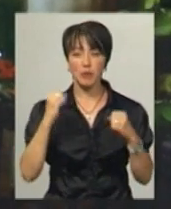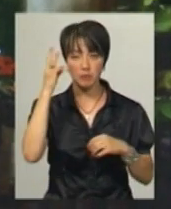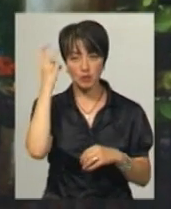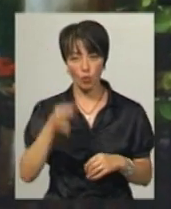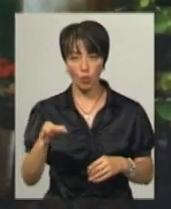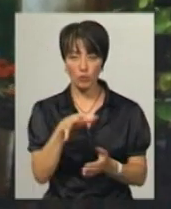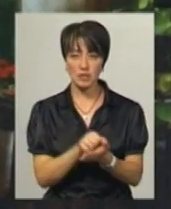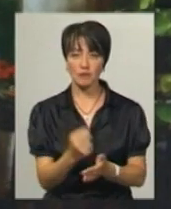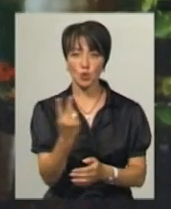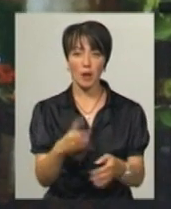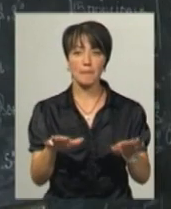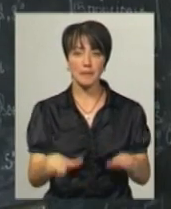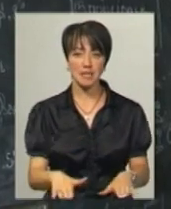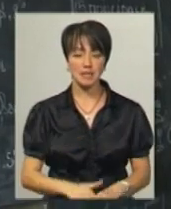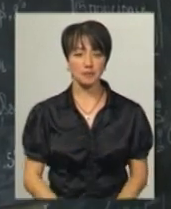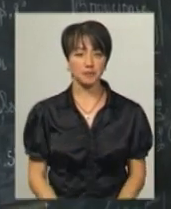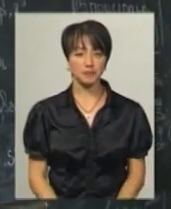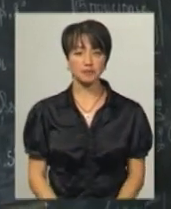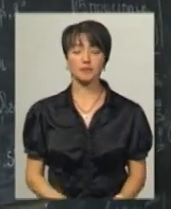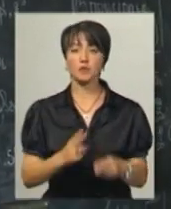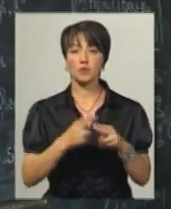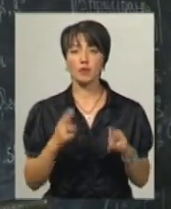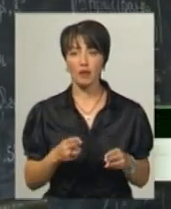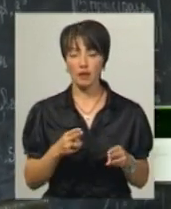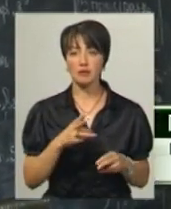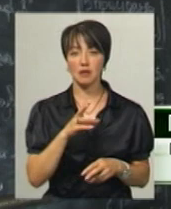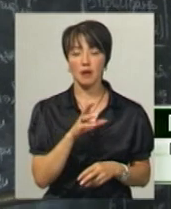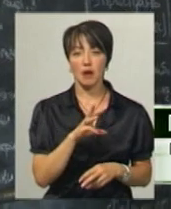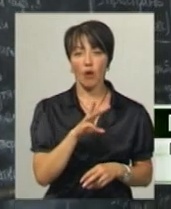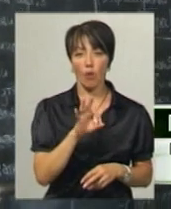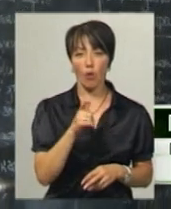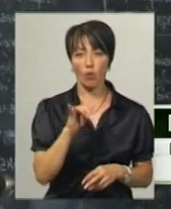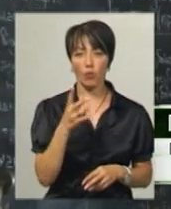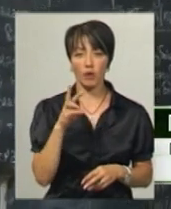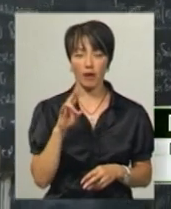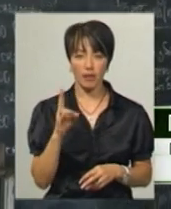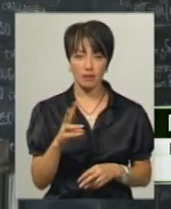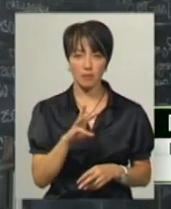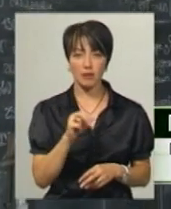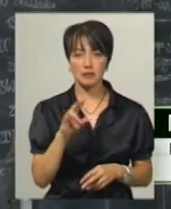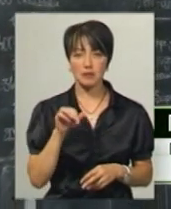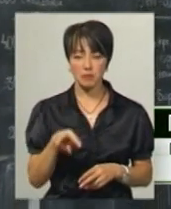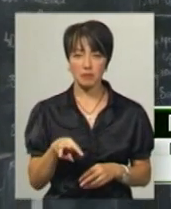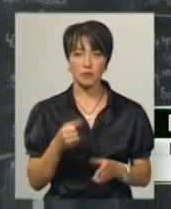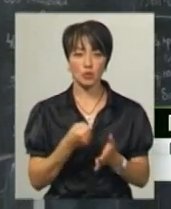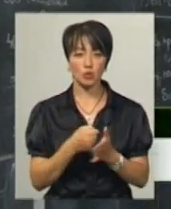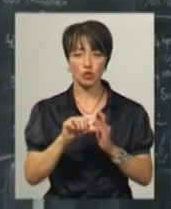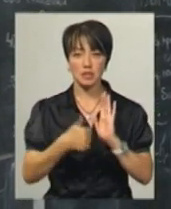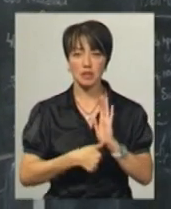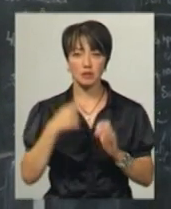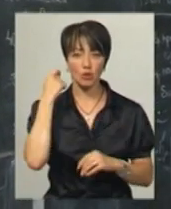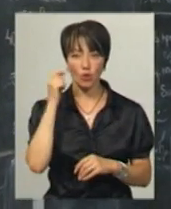Хмельницької області посів друге місце. З Дунаєві Севгурян Максим по юнаках до 16